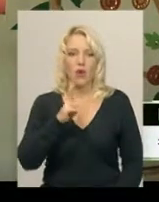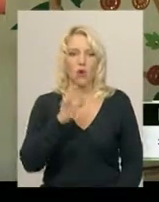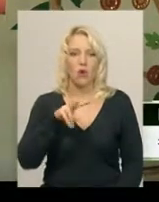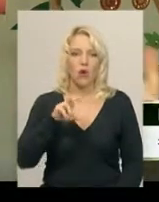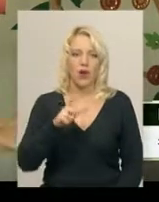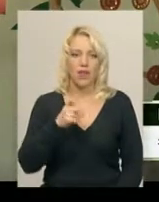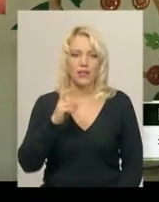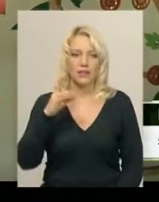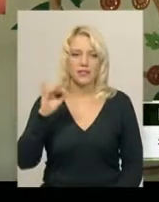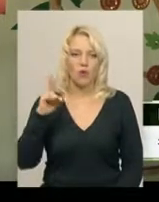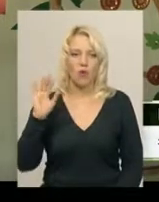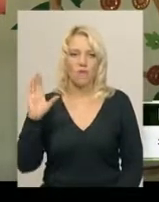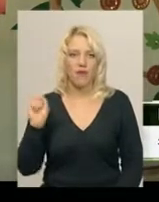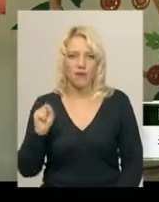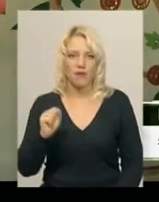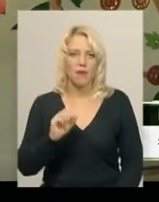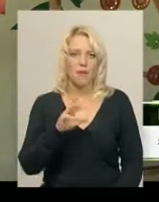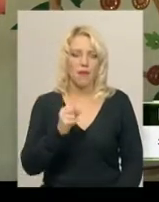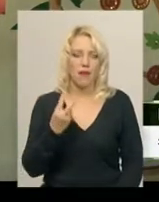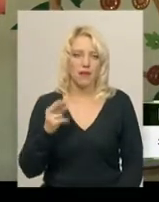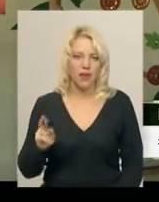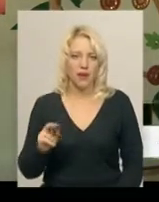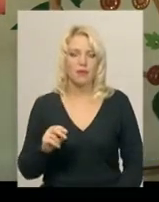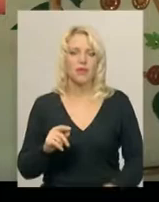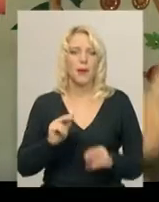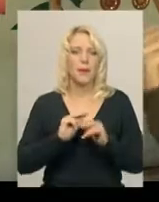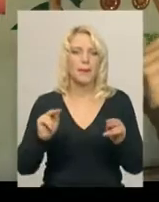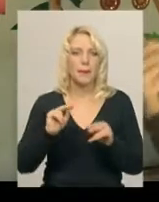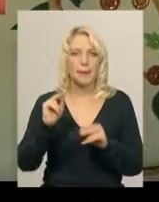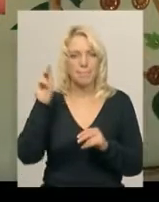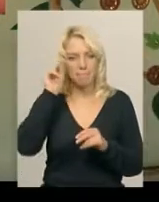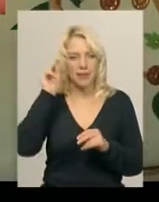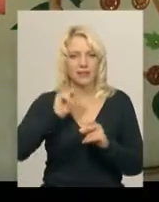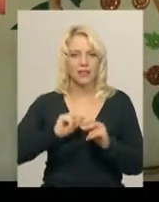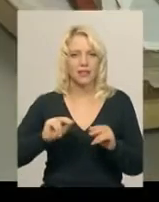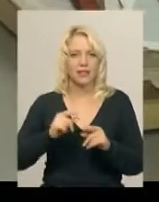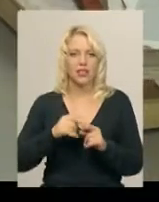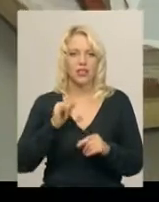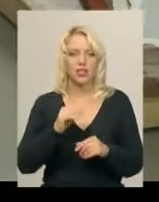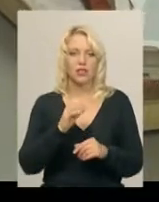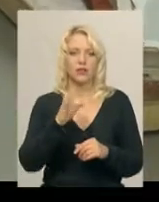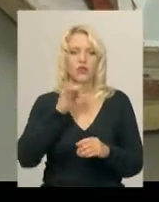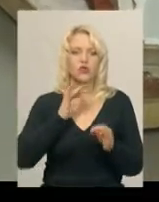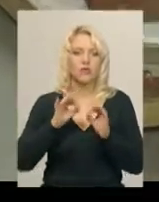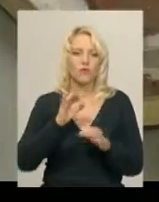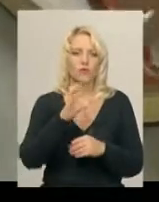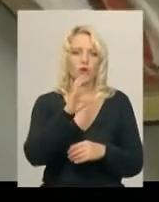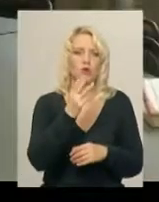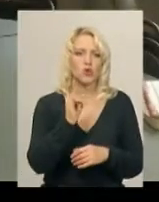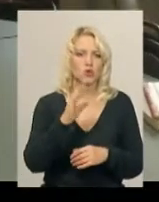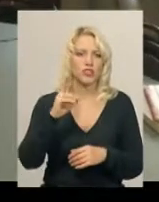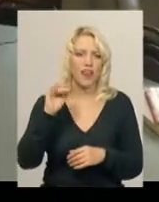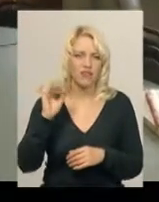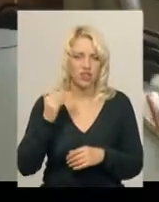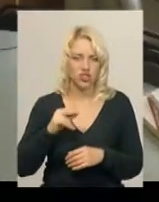Академії, і допомагав нам озвучувати Руслан Юшкевич. Цього року Вадим Подзігун виграв проект